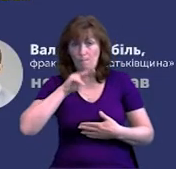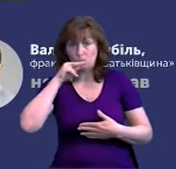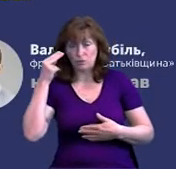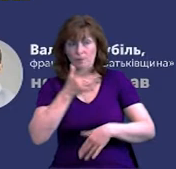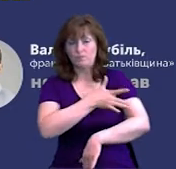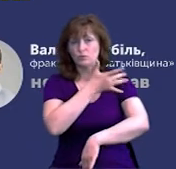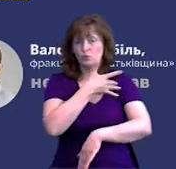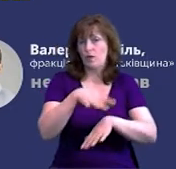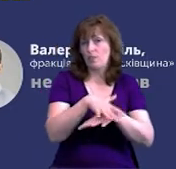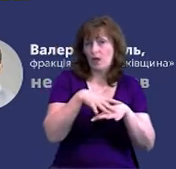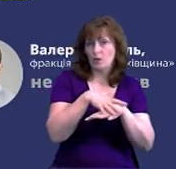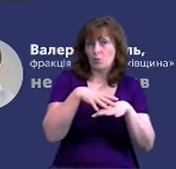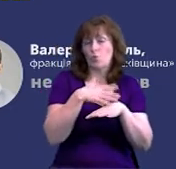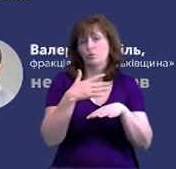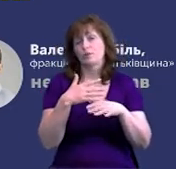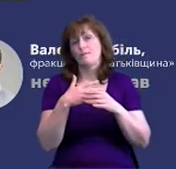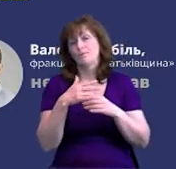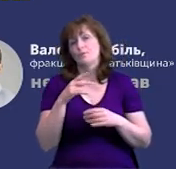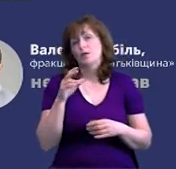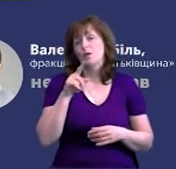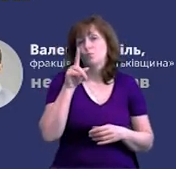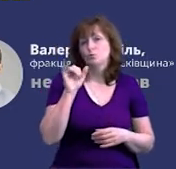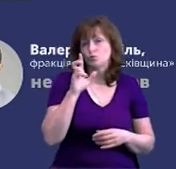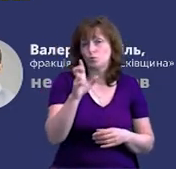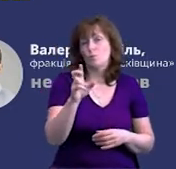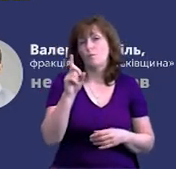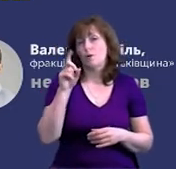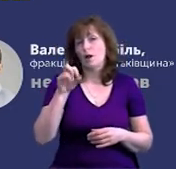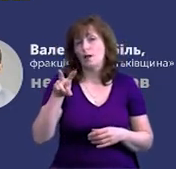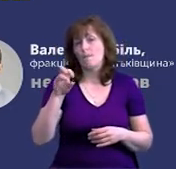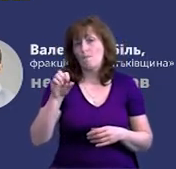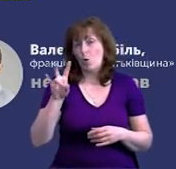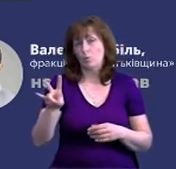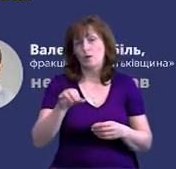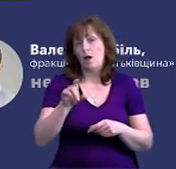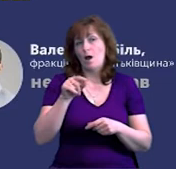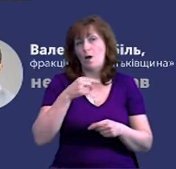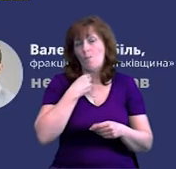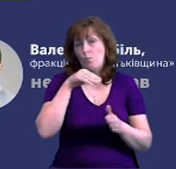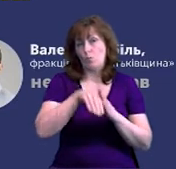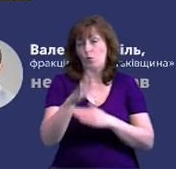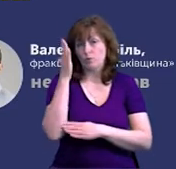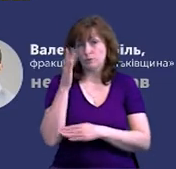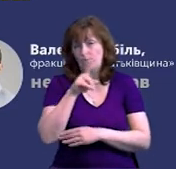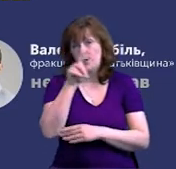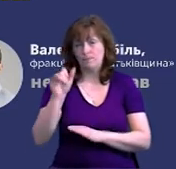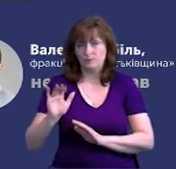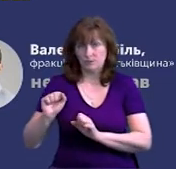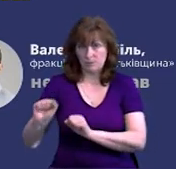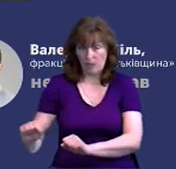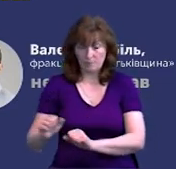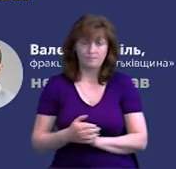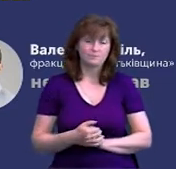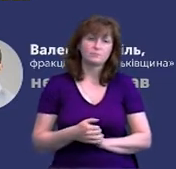«Слуги народу» Олексій Мінський, Валерій Зуб, Сергій Гривко, Павло Халімон та Максим Зуєв проголосували за, Антон Поляков з депутатської